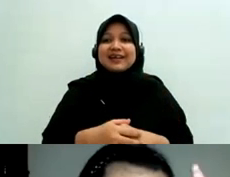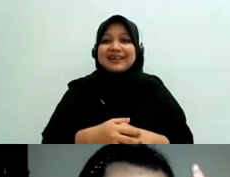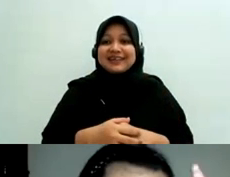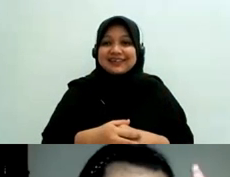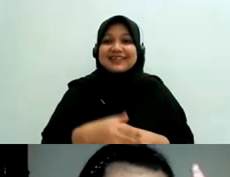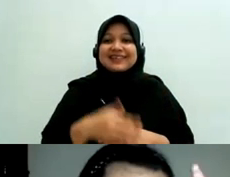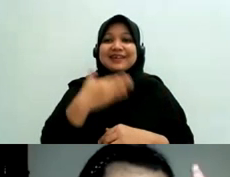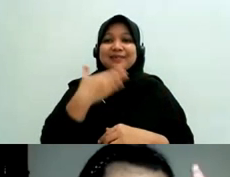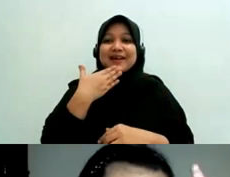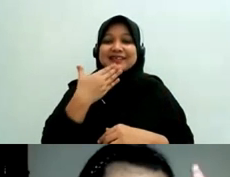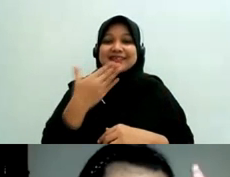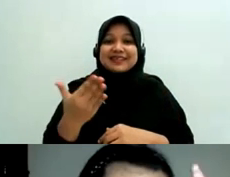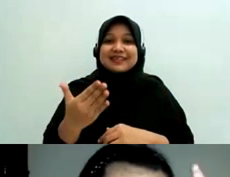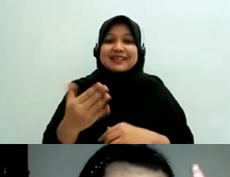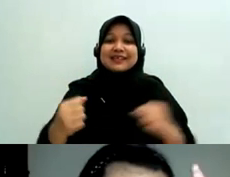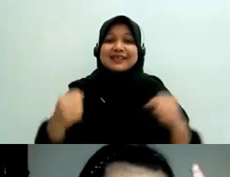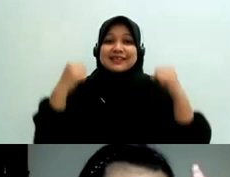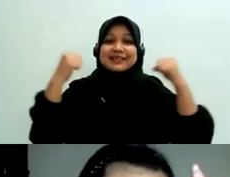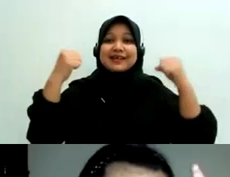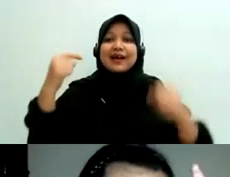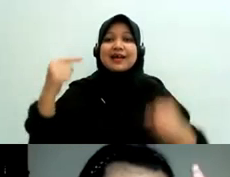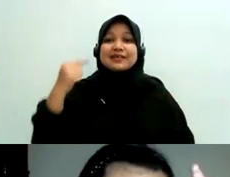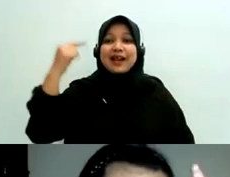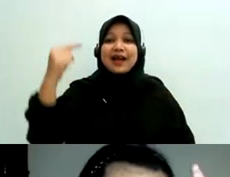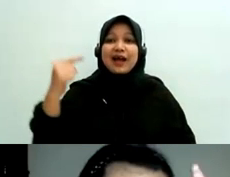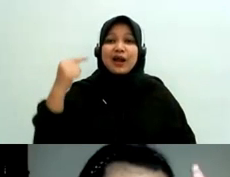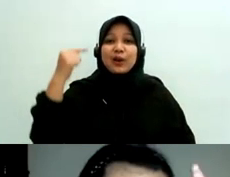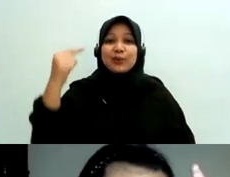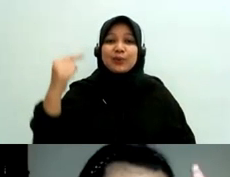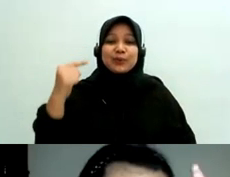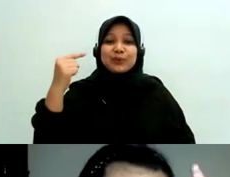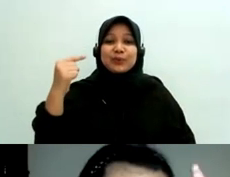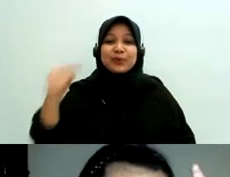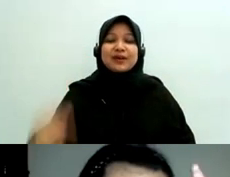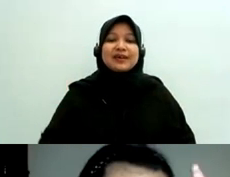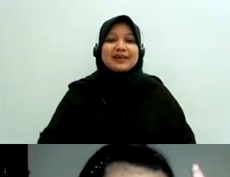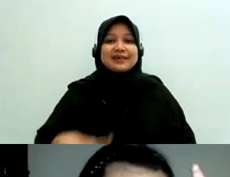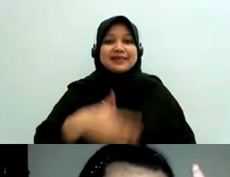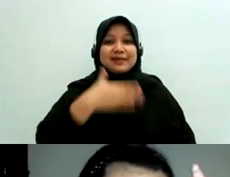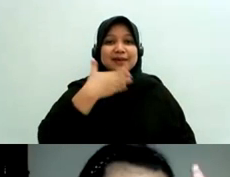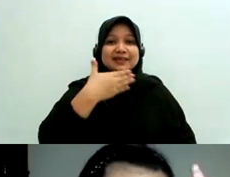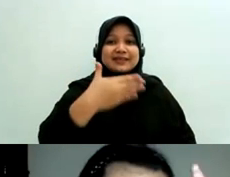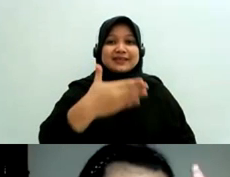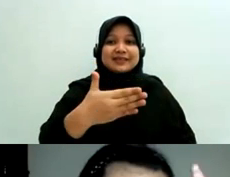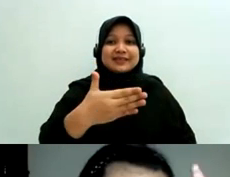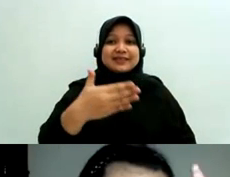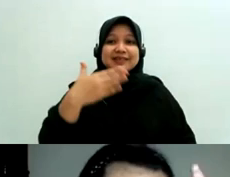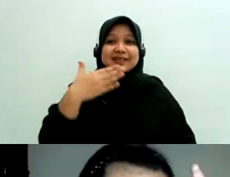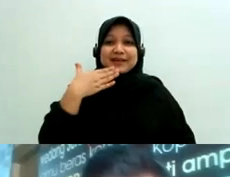-sehat terima kasih terima kasih teman-teman terima kasih mbak Haji mbak Haji